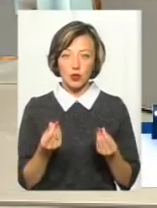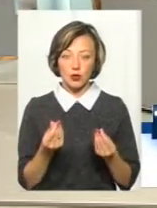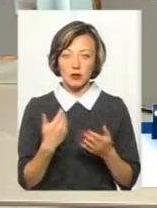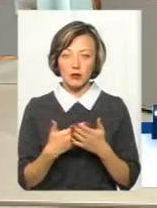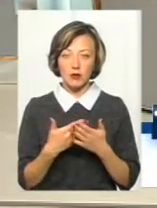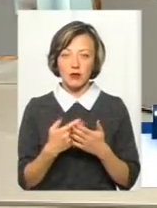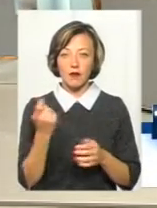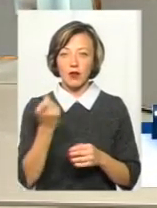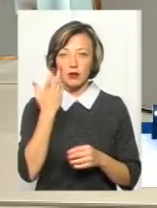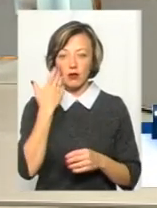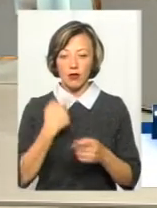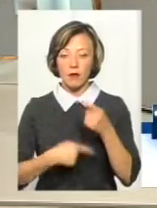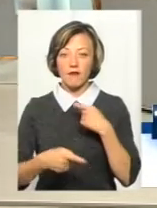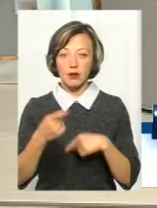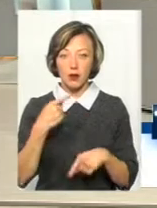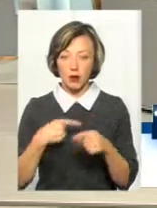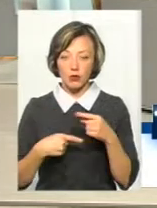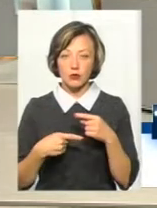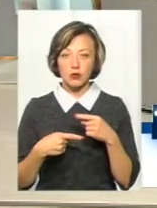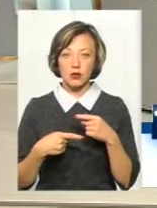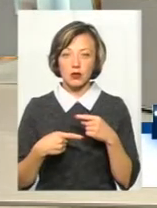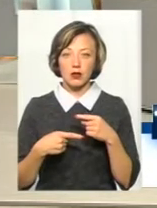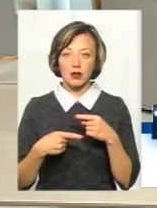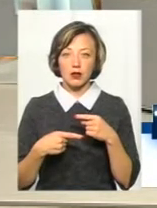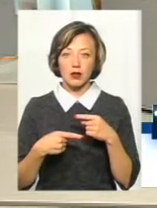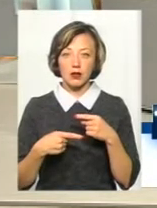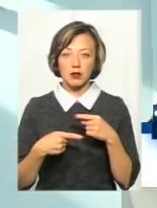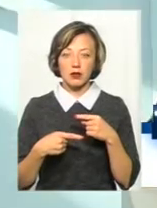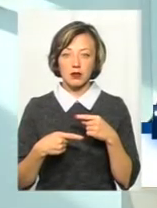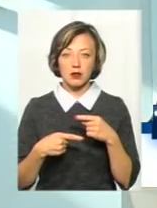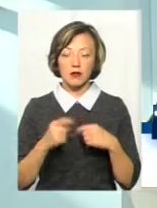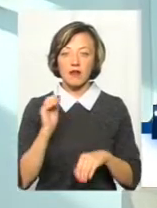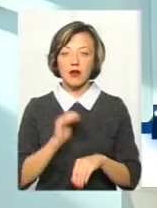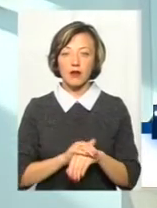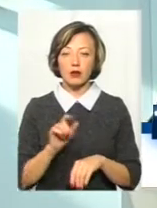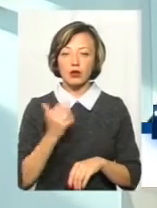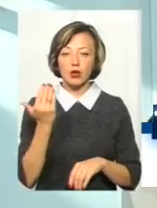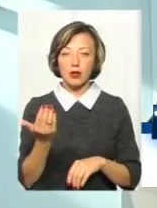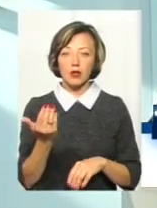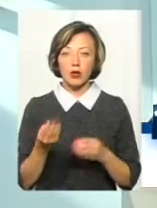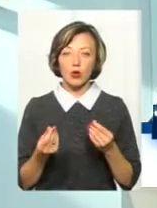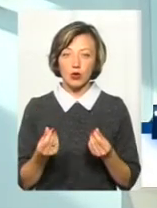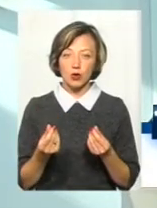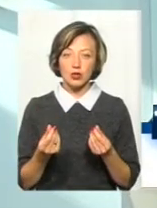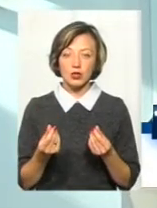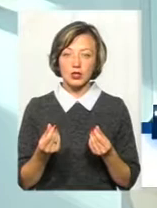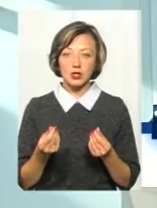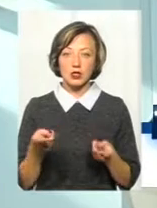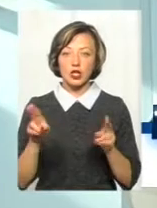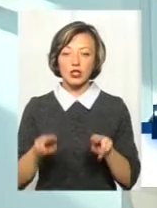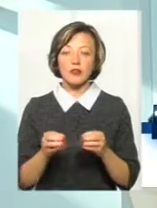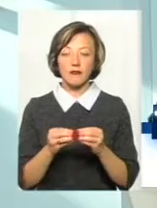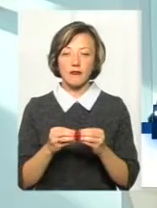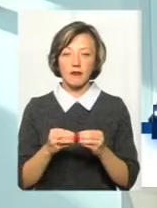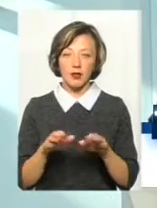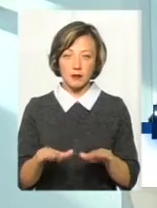власники, коли повертаються, і виявляють, що їхні гроші, цінності залишились на місці.